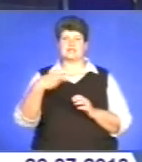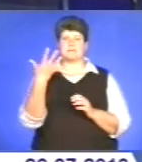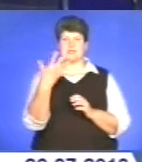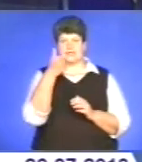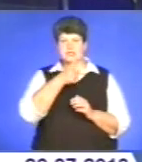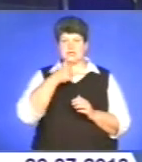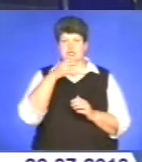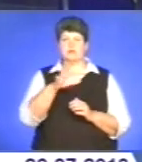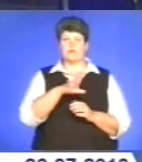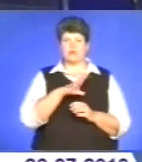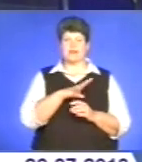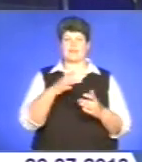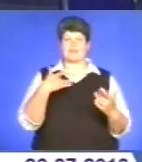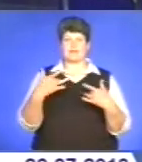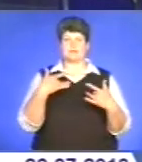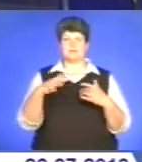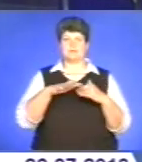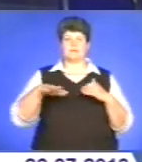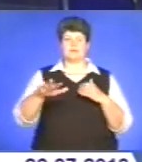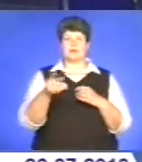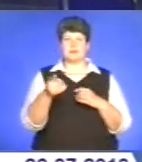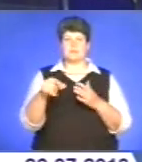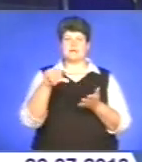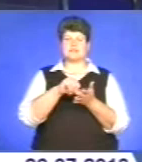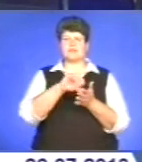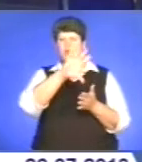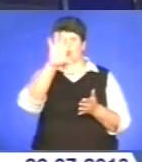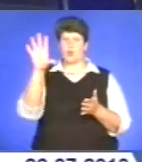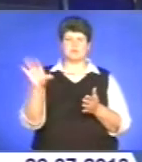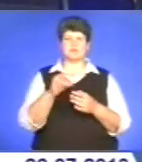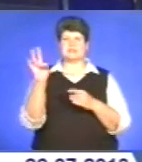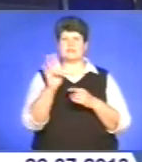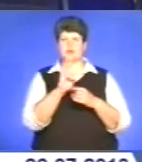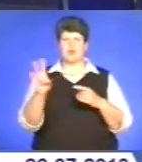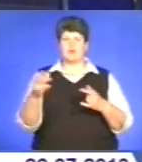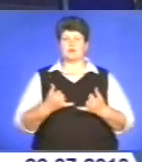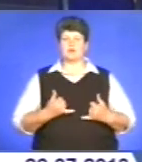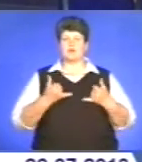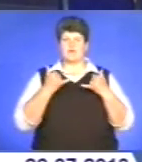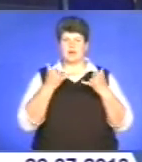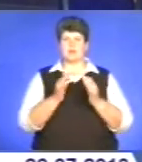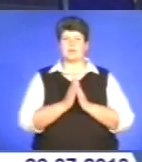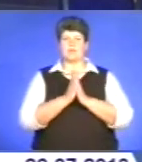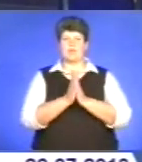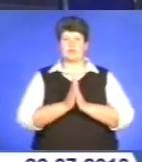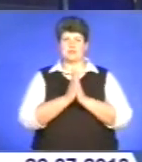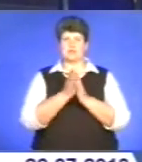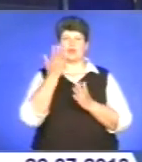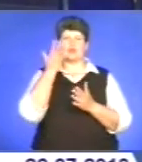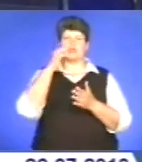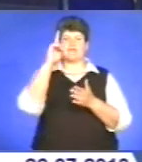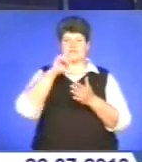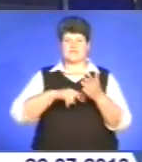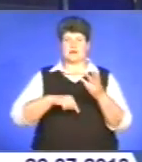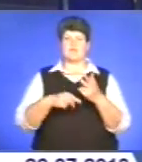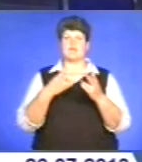відбувся на театральному майдані у Тернополі. Представники усіх конфесій вшанували молитвою день, коли віра в Христа об'єднала